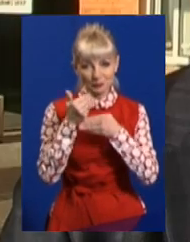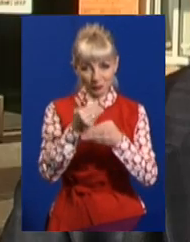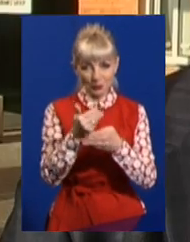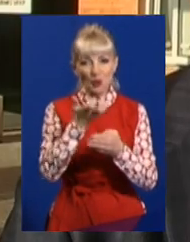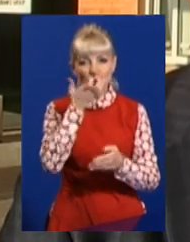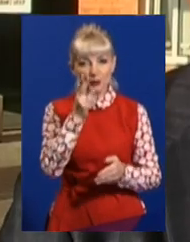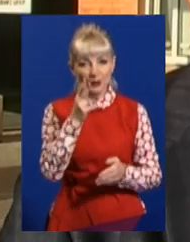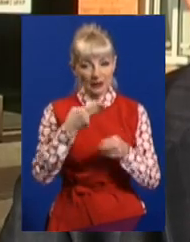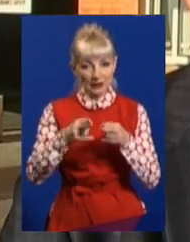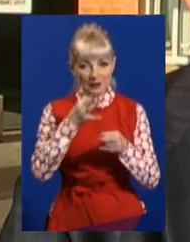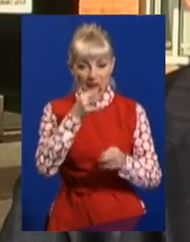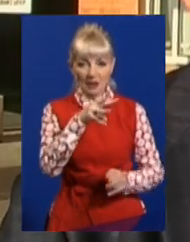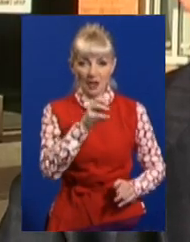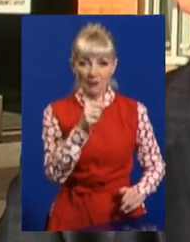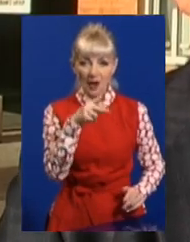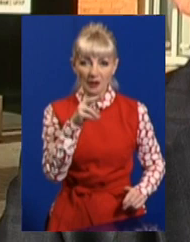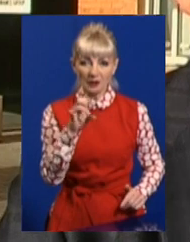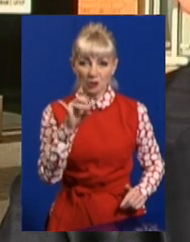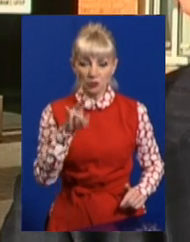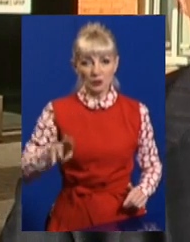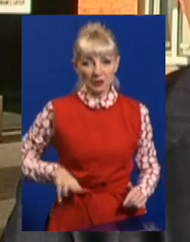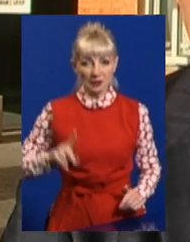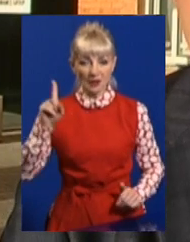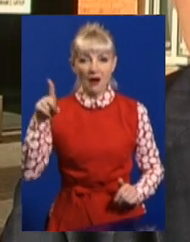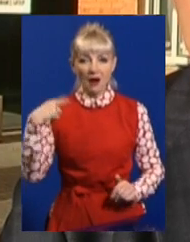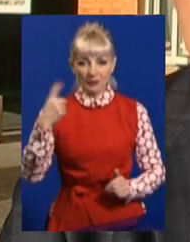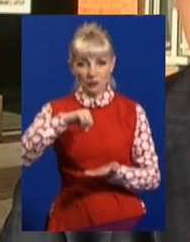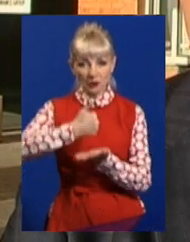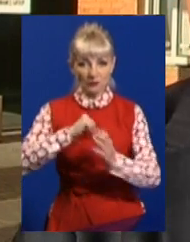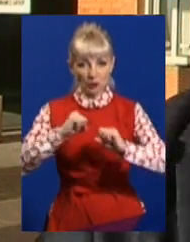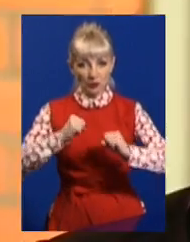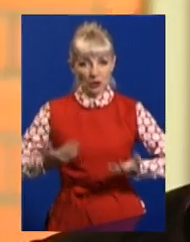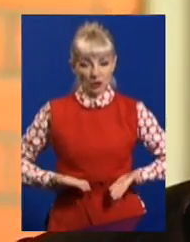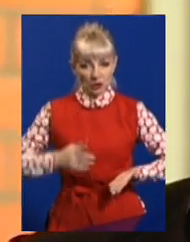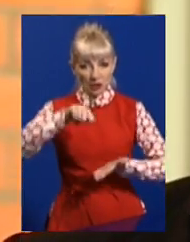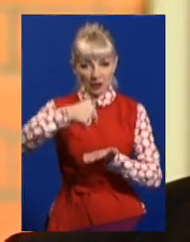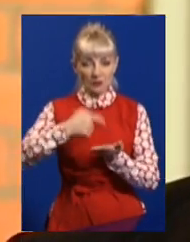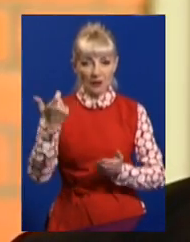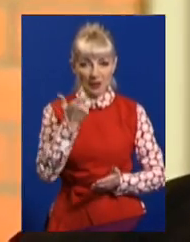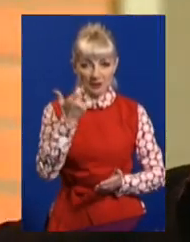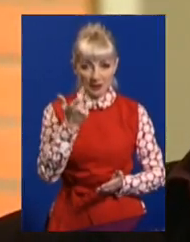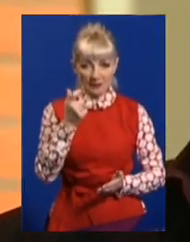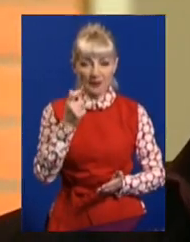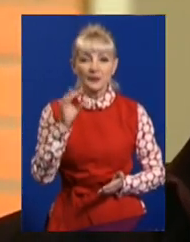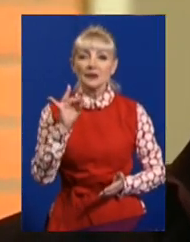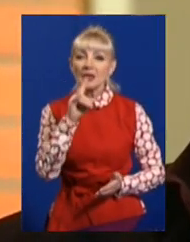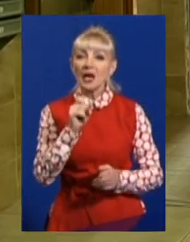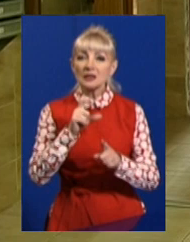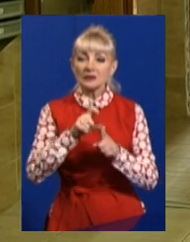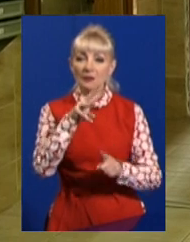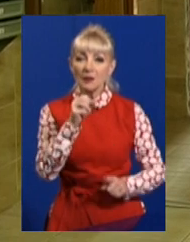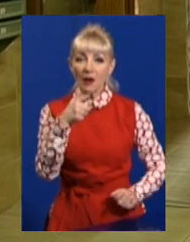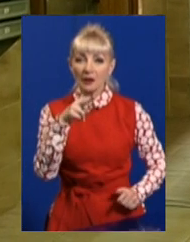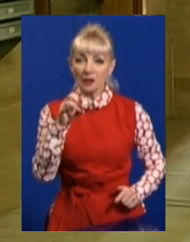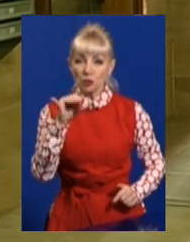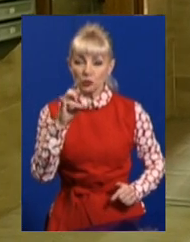Про це розповідає Сергій Магдисюк. Він – директор обласного департаменту житлово-комунального господарства та інфраструктури. За словами Магдисюка,